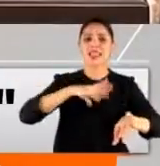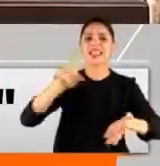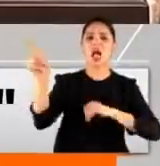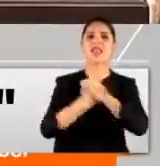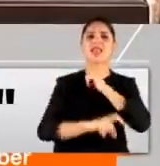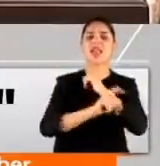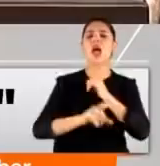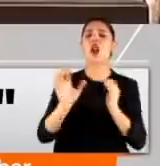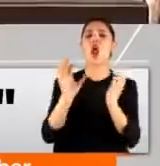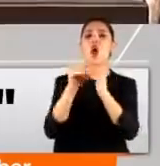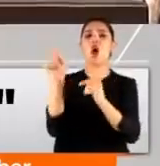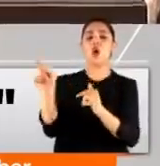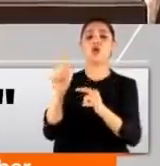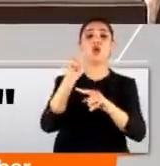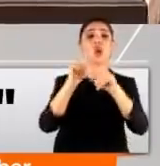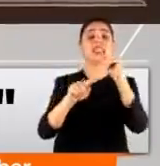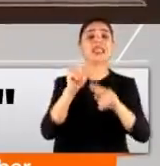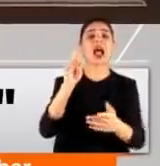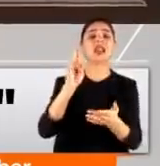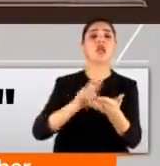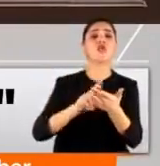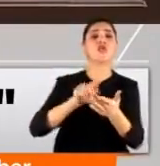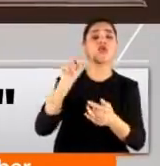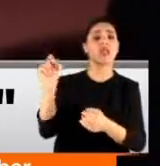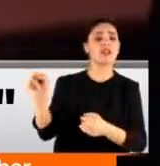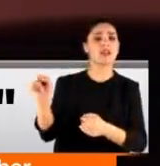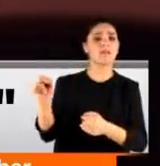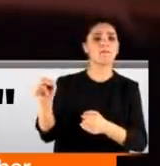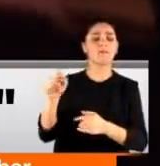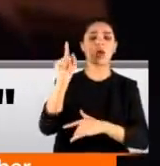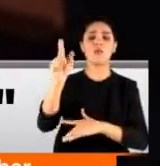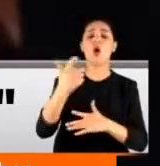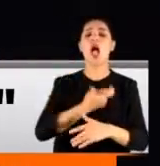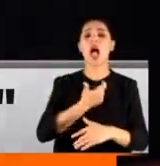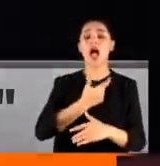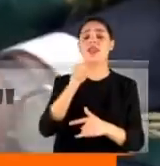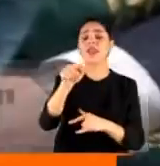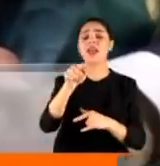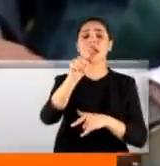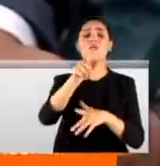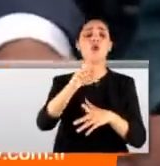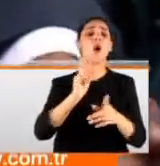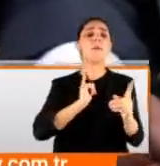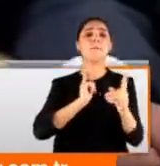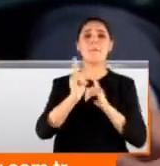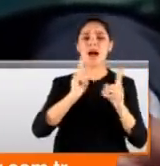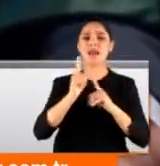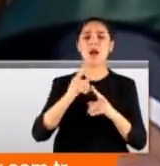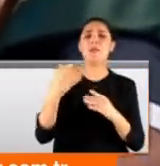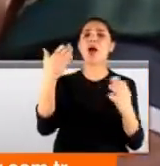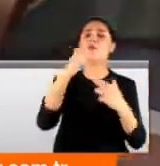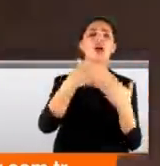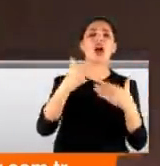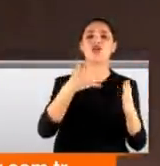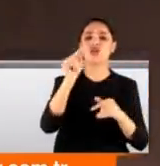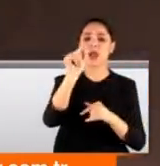terör örgütünün siyasetçi maskesi takmış savunucusudur. Anayasanın yargıya müdahale edilemez maddesini hatırlattı ve